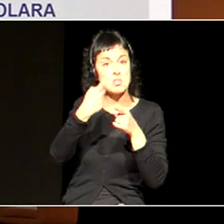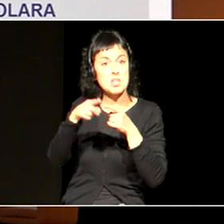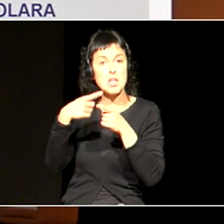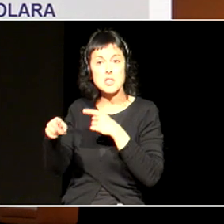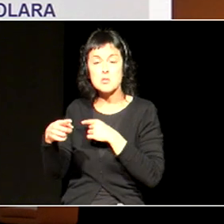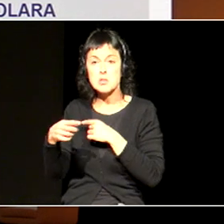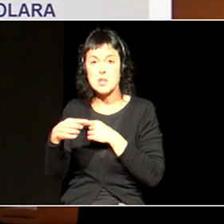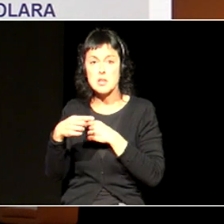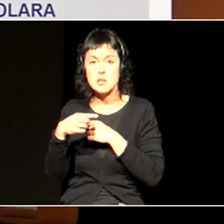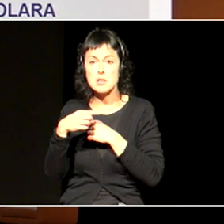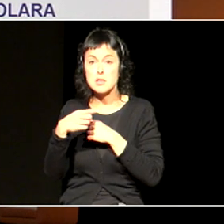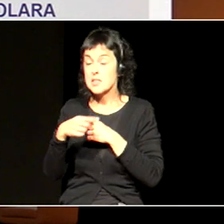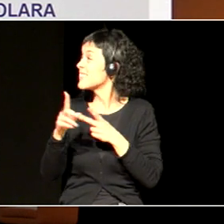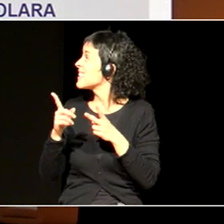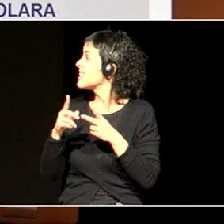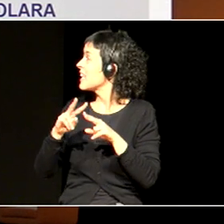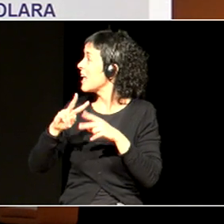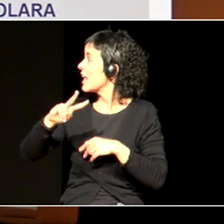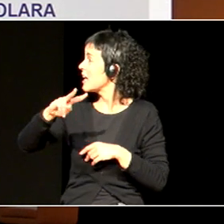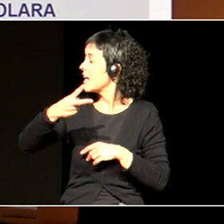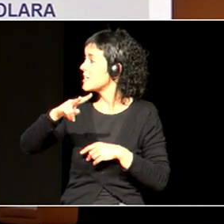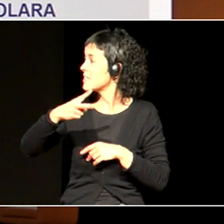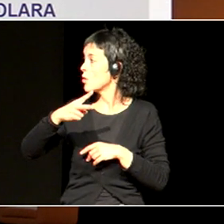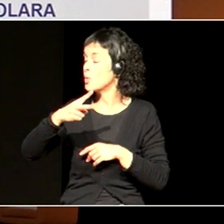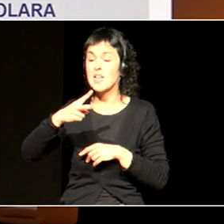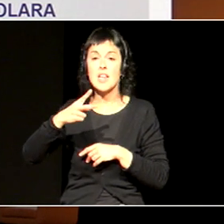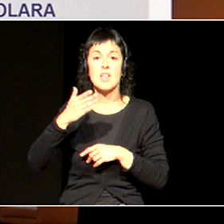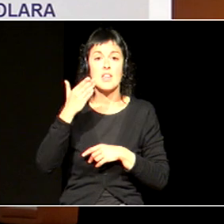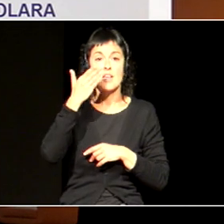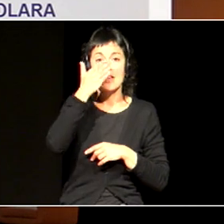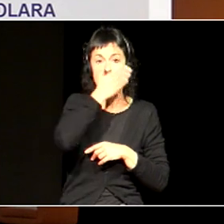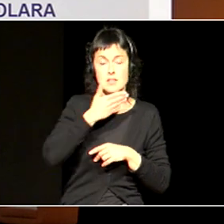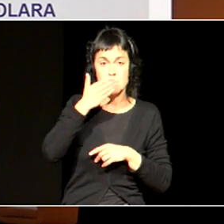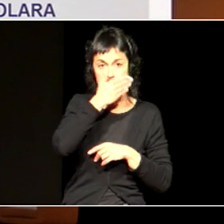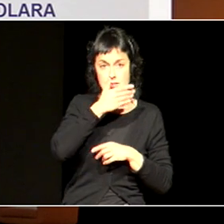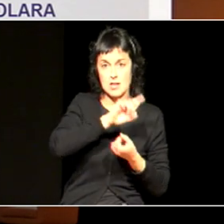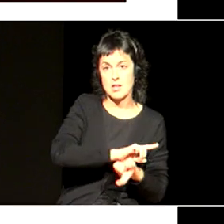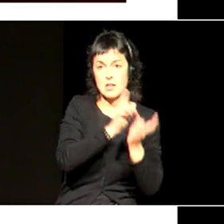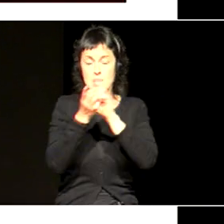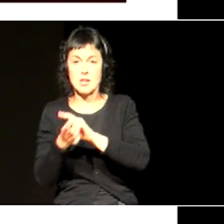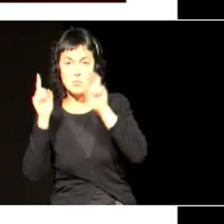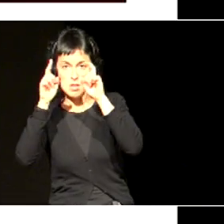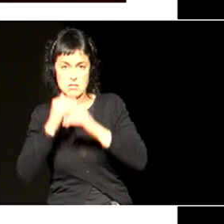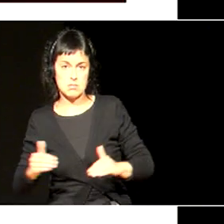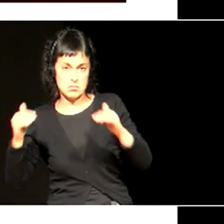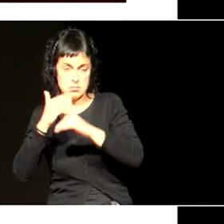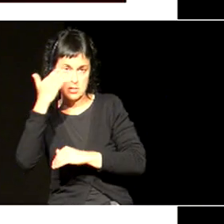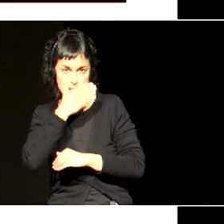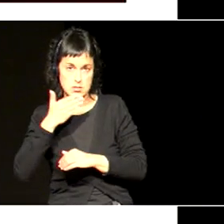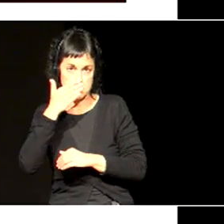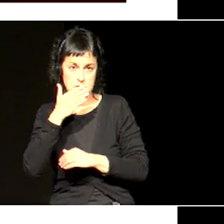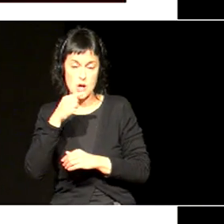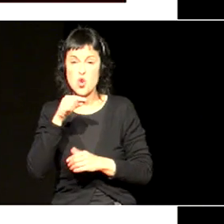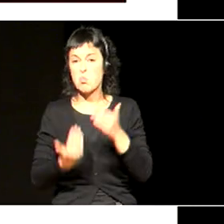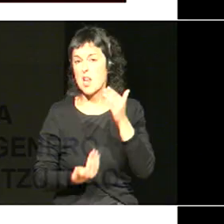bigarrena, eskola mistutik eskidetza eskolara pasateko, tanik uste dut, gaur goizan, ba, arrazoi batzuk, bueno, begi biztan